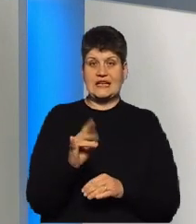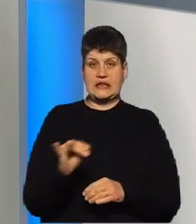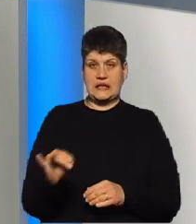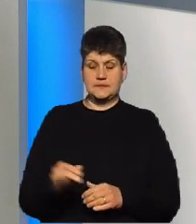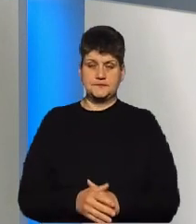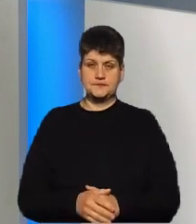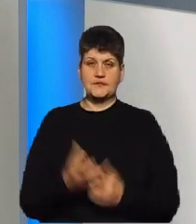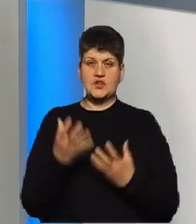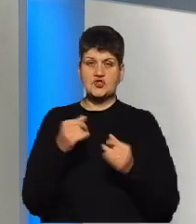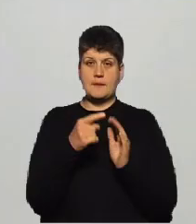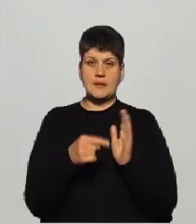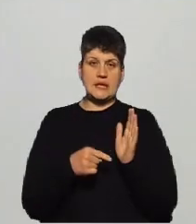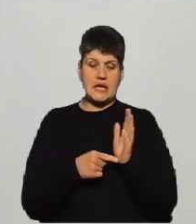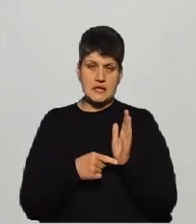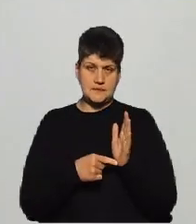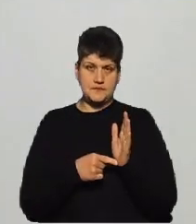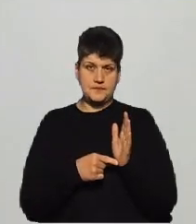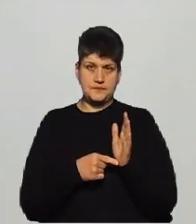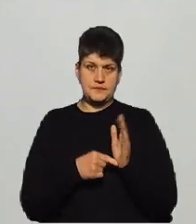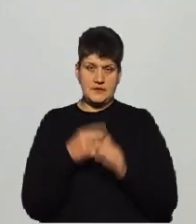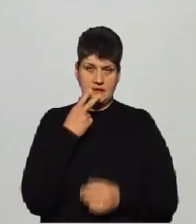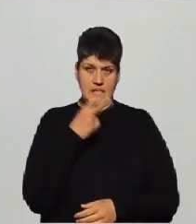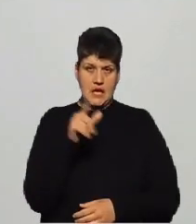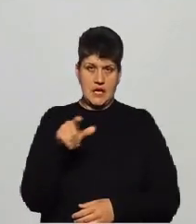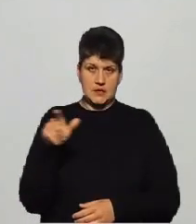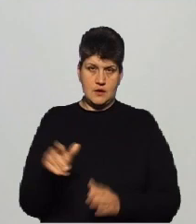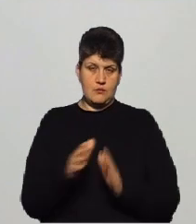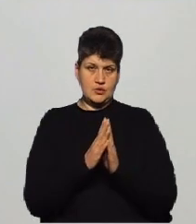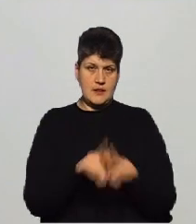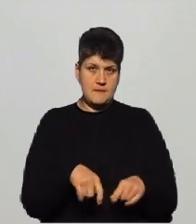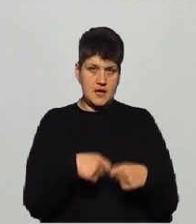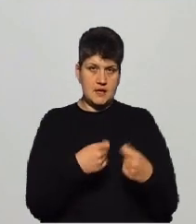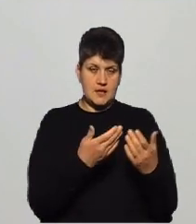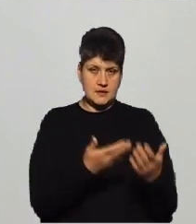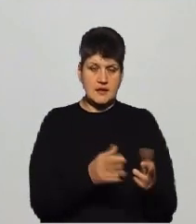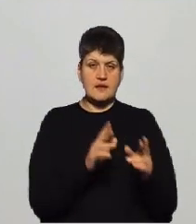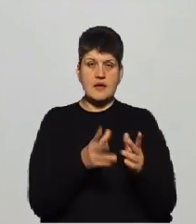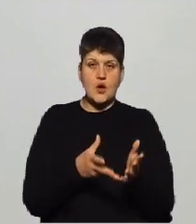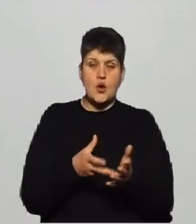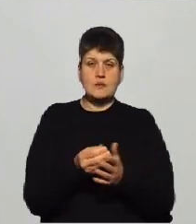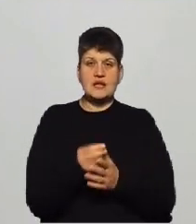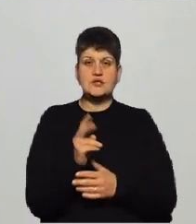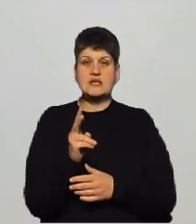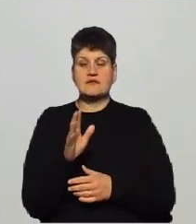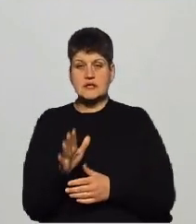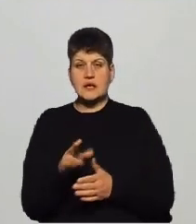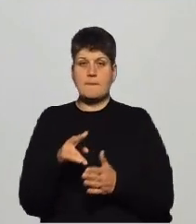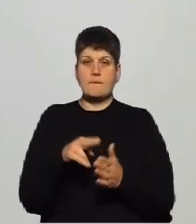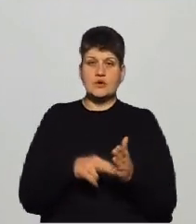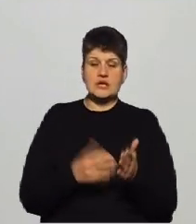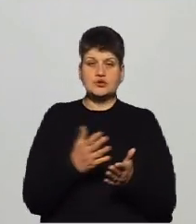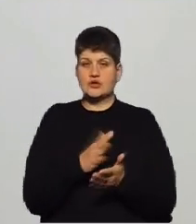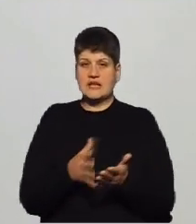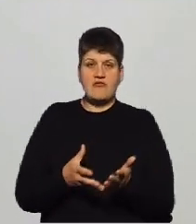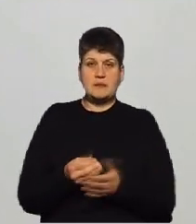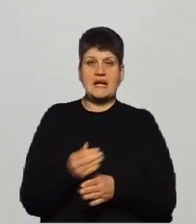від глядачки. Попросили мене передати вам. Як оплачуються квартири, податок, якщо не виплачений кредит?